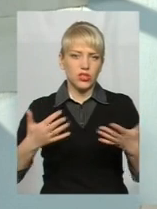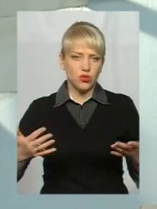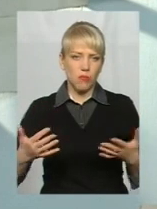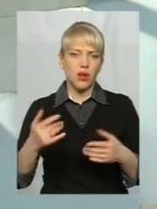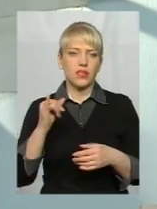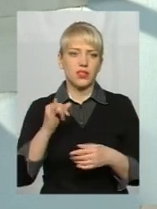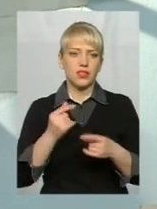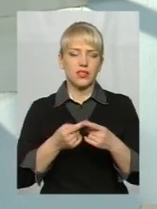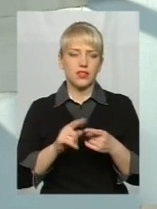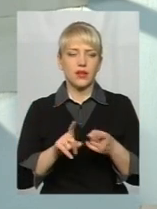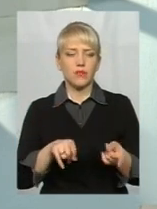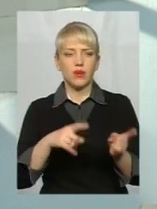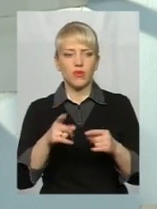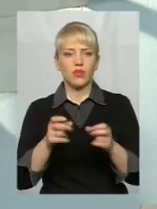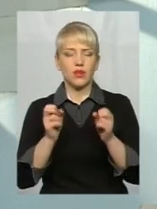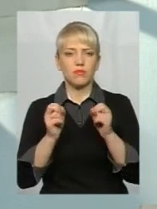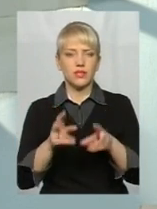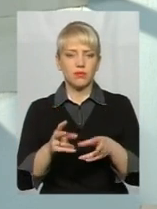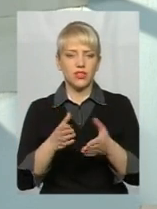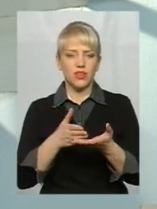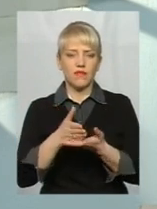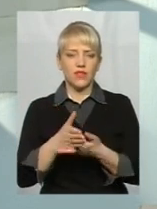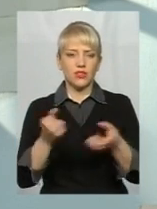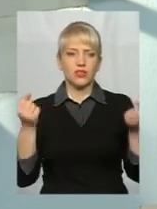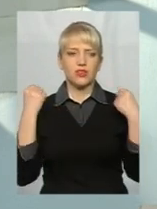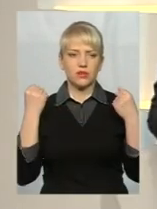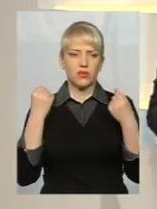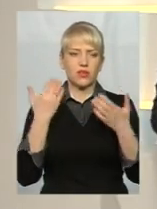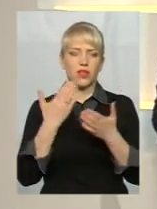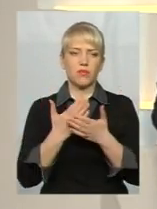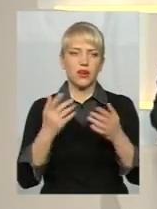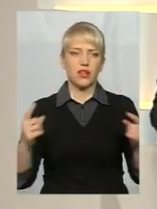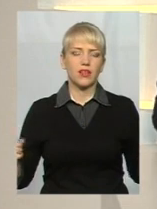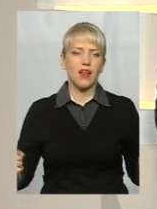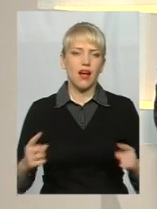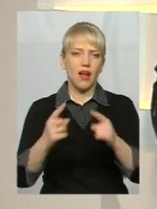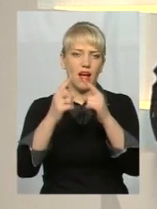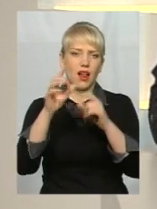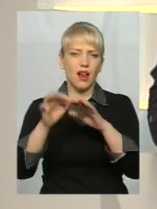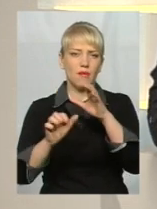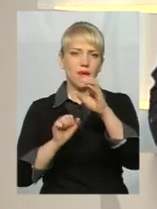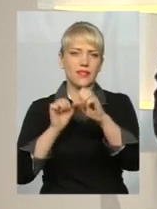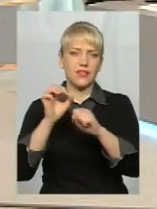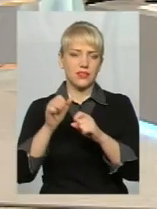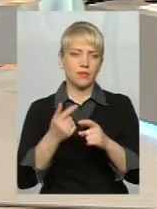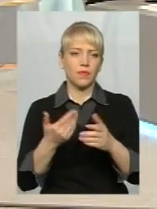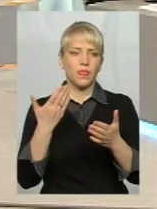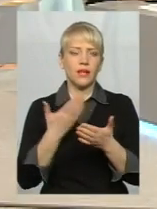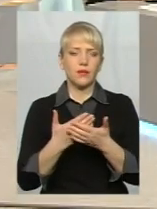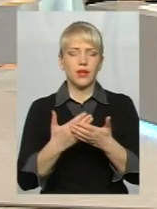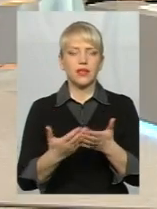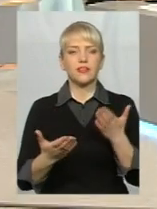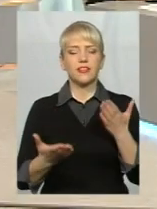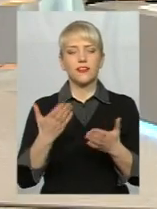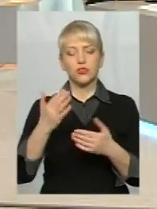переходить в небезпечні види спорту, наприклад, альпінізм. А от, до прикладу, якщо молоді батьки, вони люблять